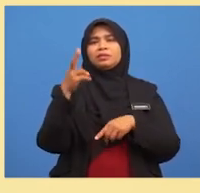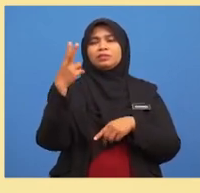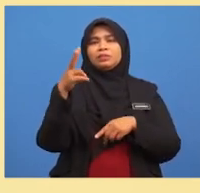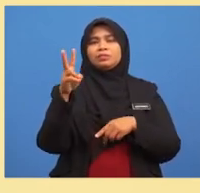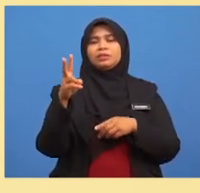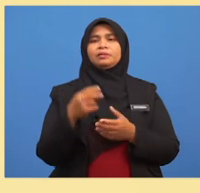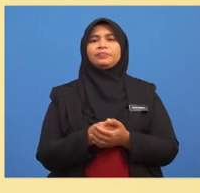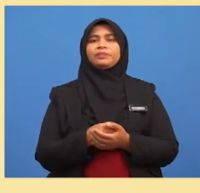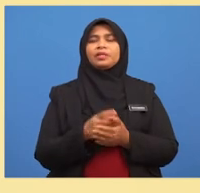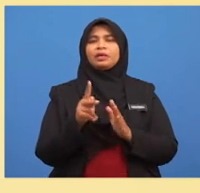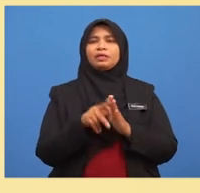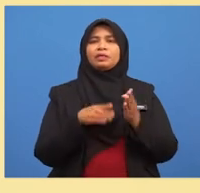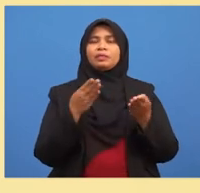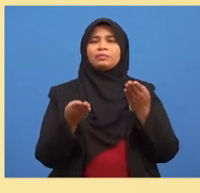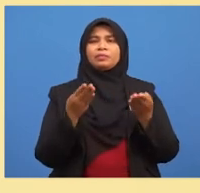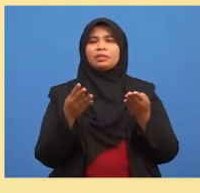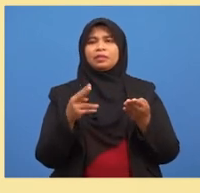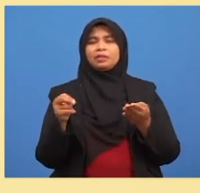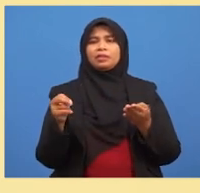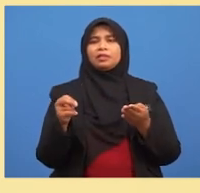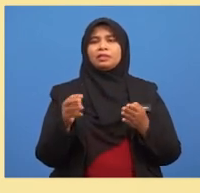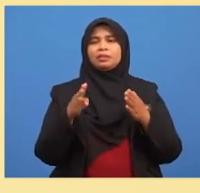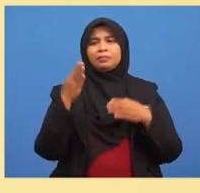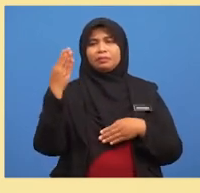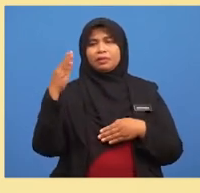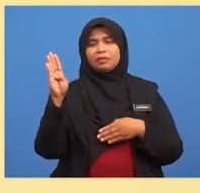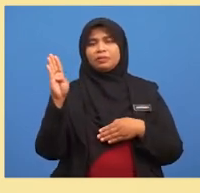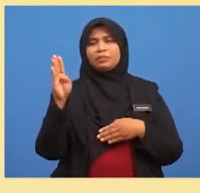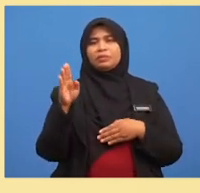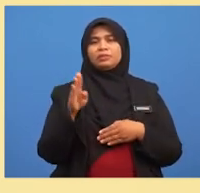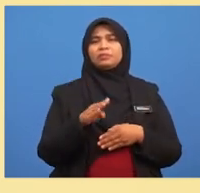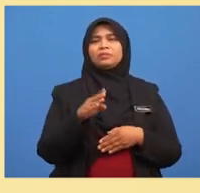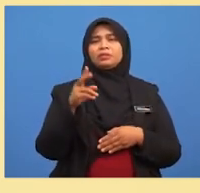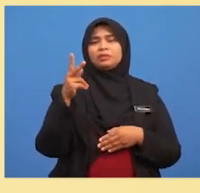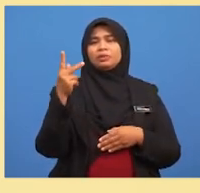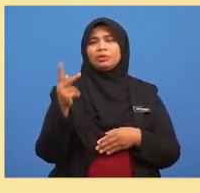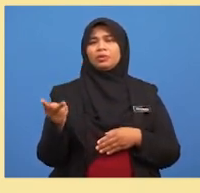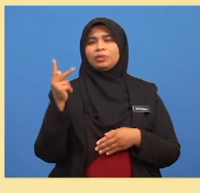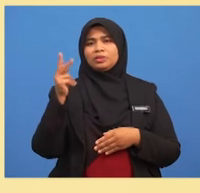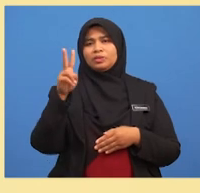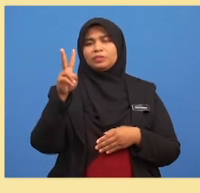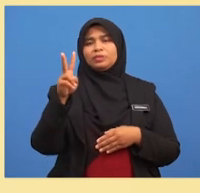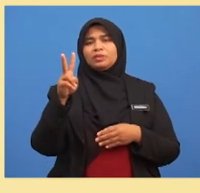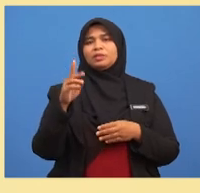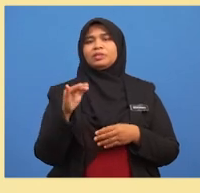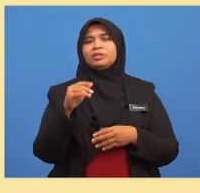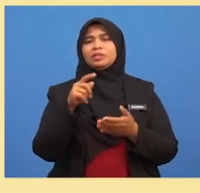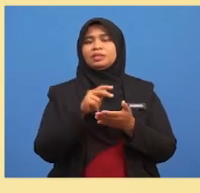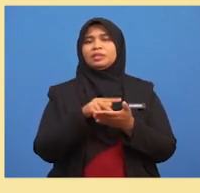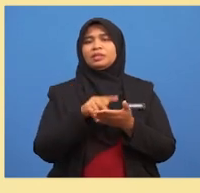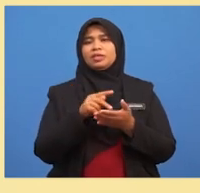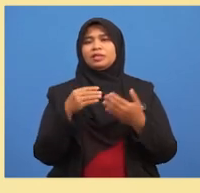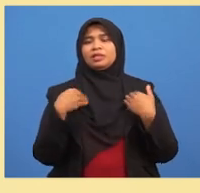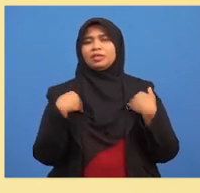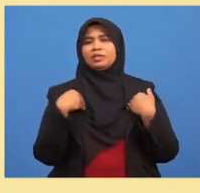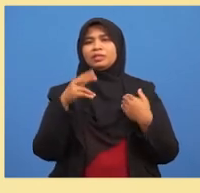kebarang kalian bahawa butang kuasa 2 sempurna ditekan ialah 3 per